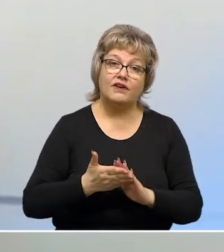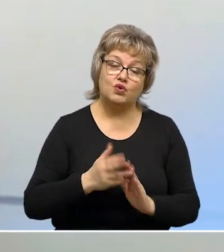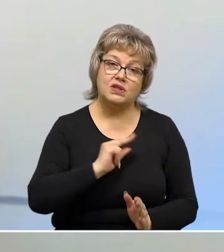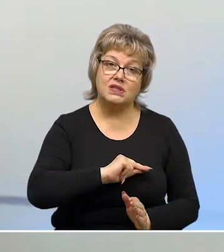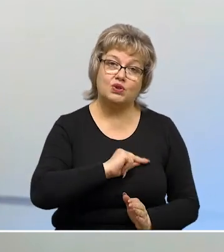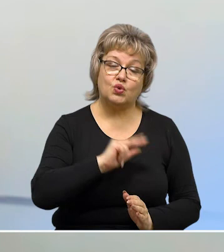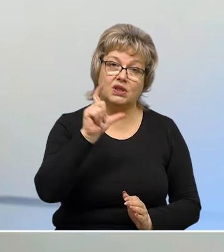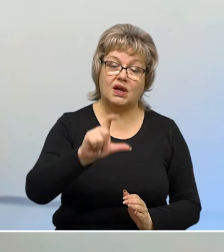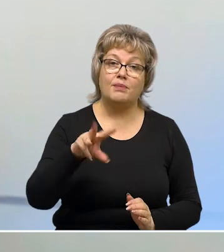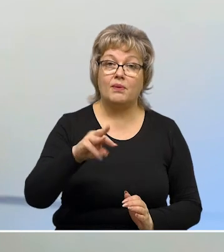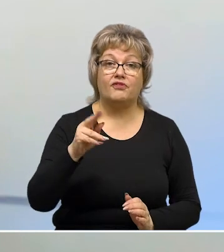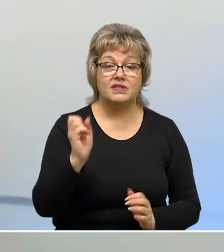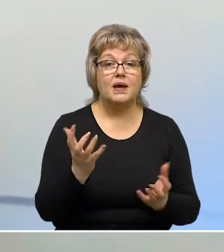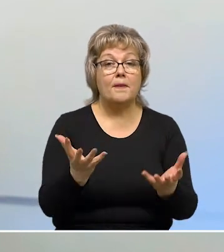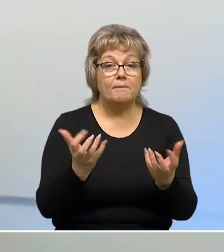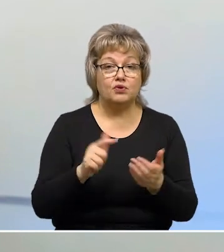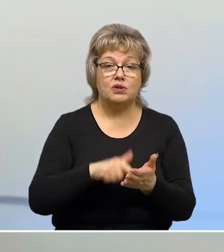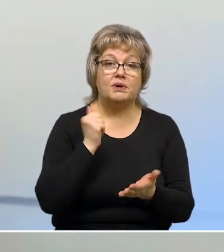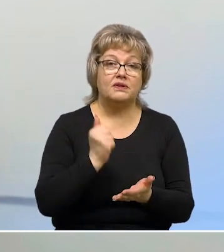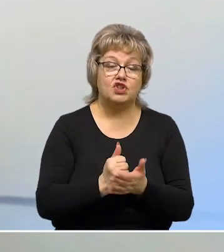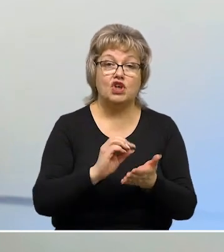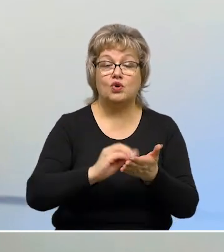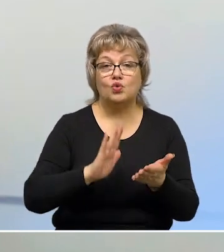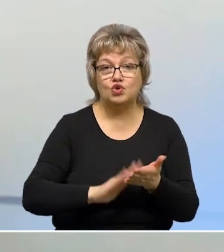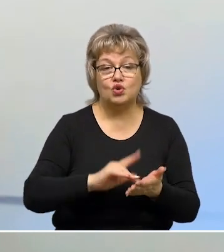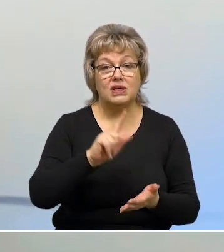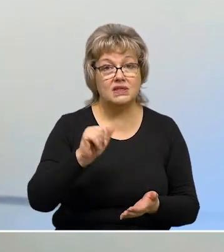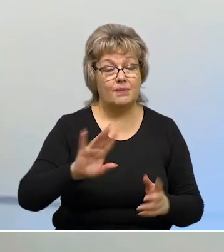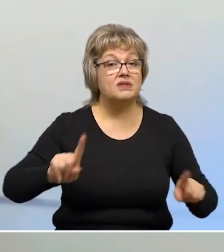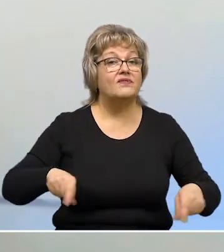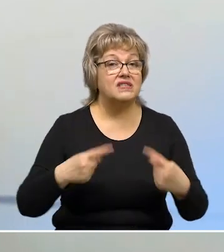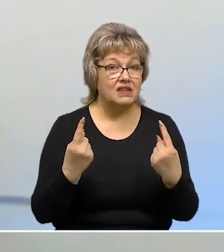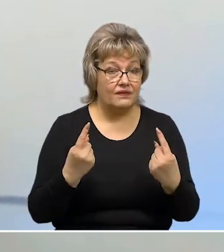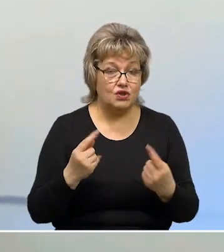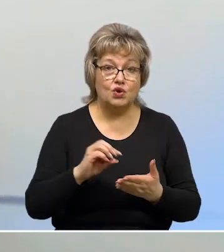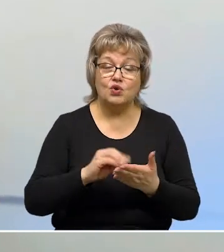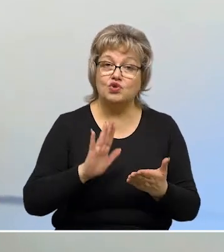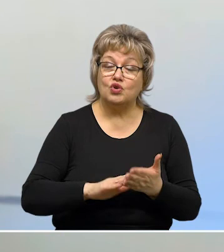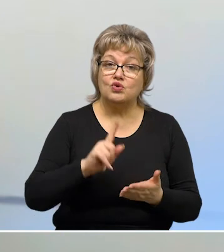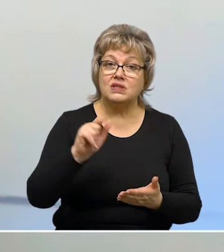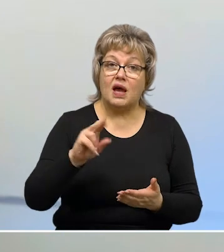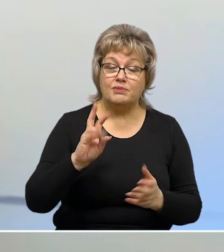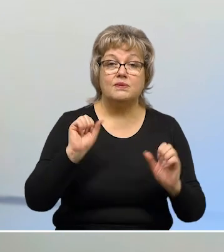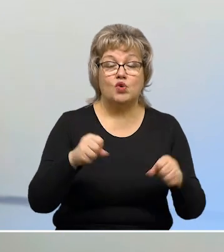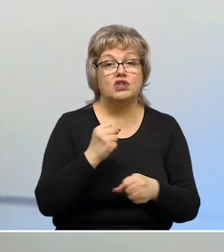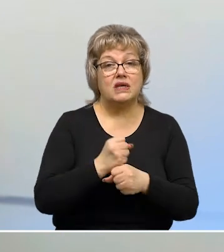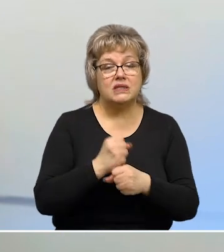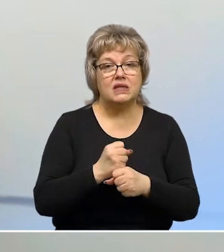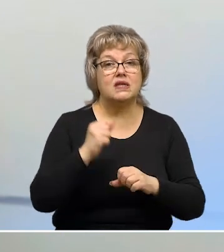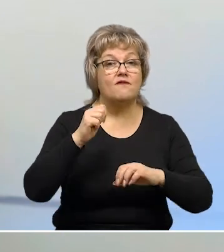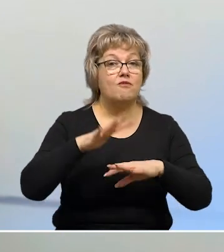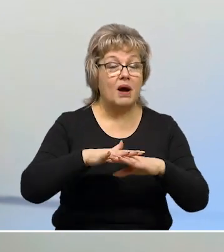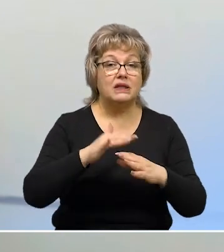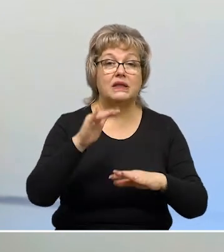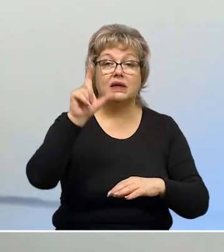договоренности с сотрудниками МФЦ прийти и получить и подтверждение учетной записи, и восстановить учетную запись. Также это можно делать